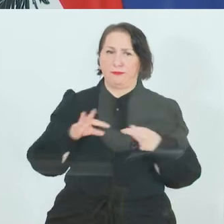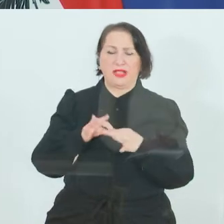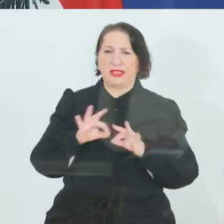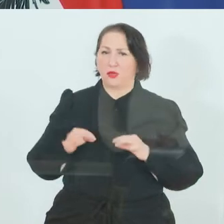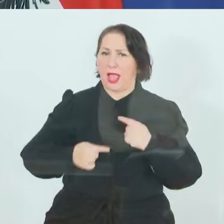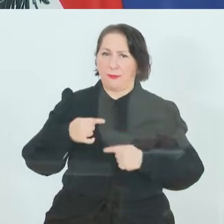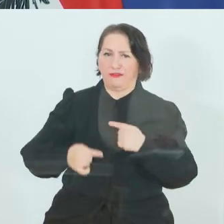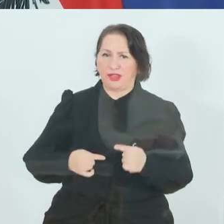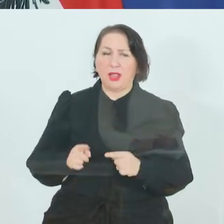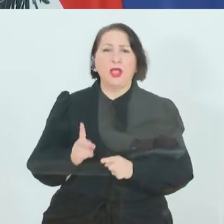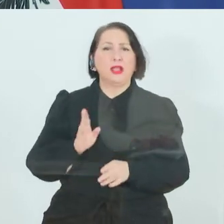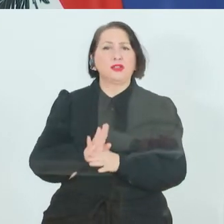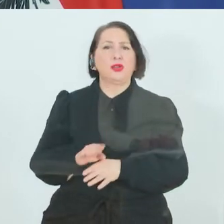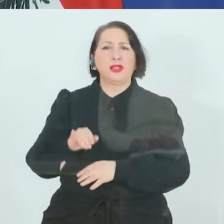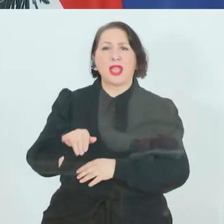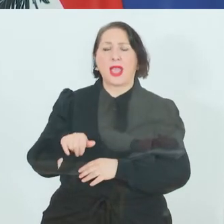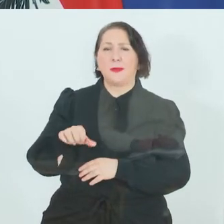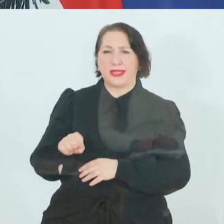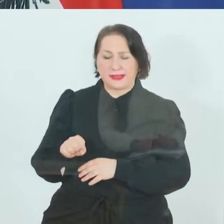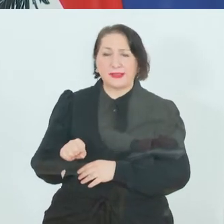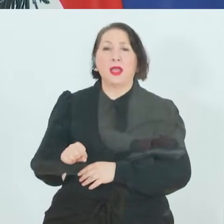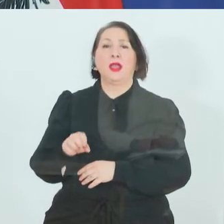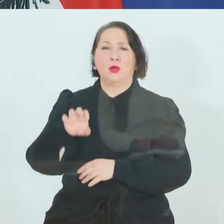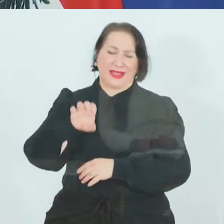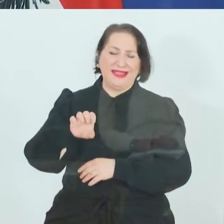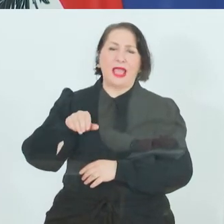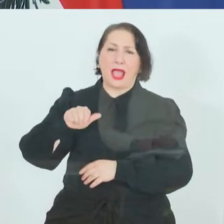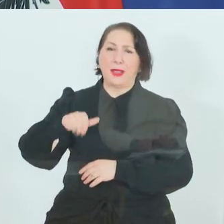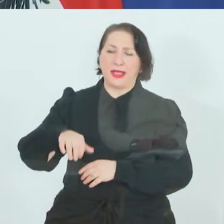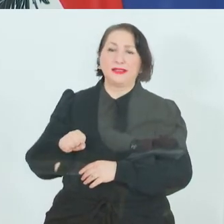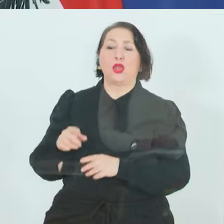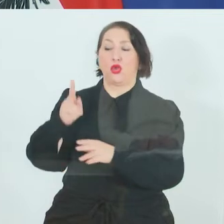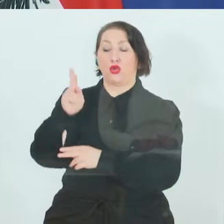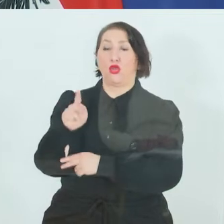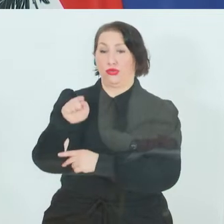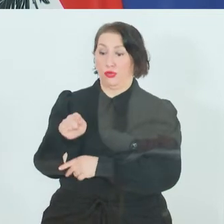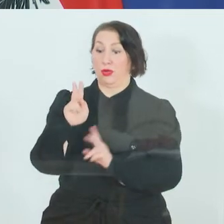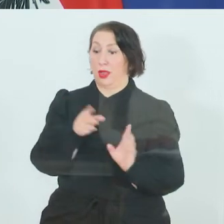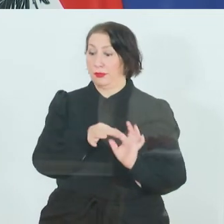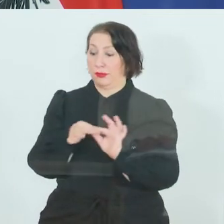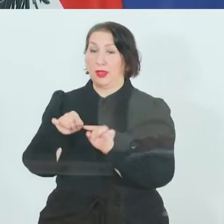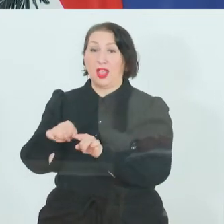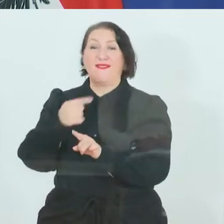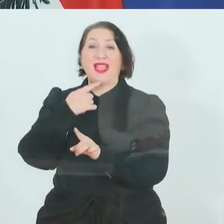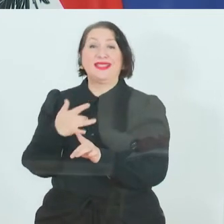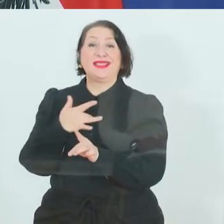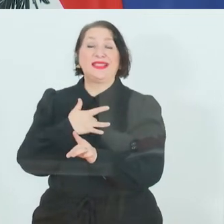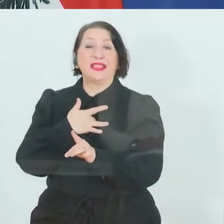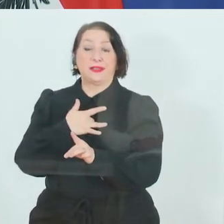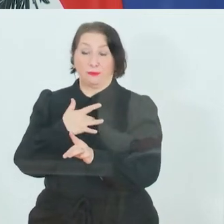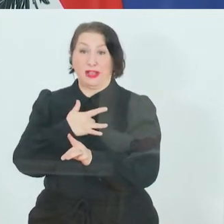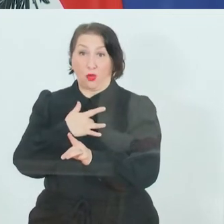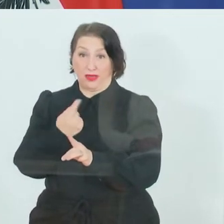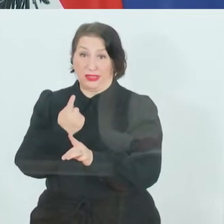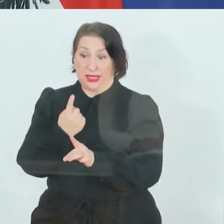Bewertesystem, über das AMS-Konto und für all jene, die Unternehmen, die direkt vom Lockdown betroffen sind, also die auf null